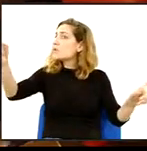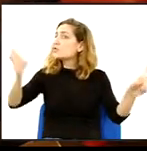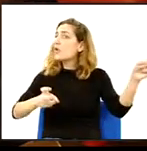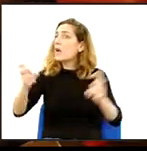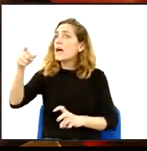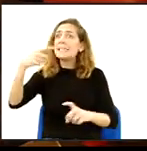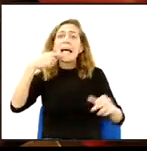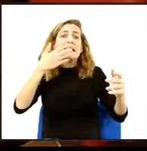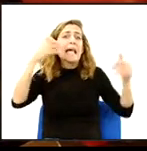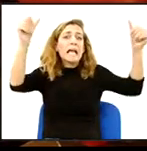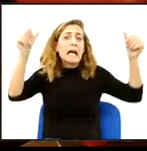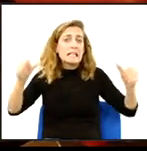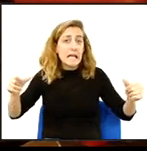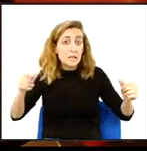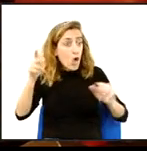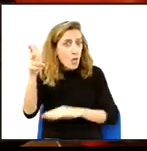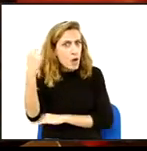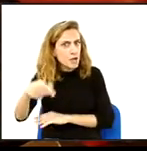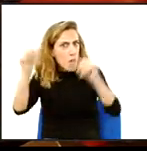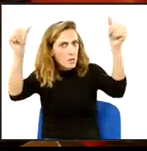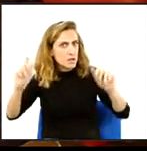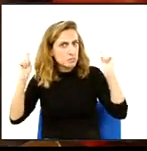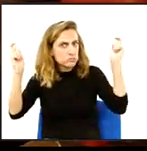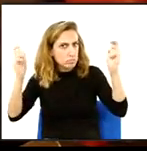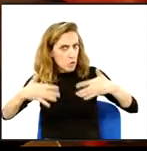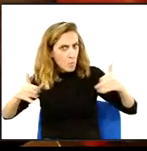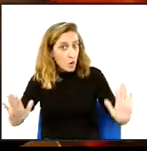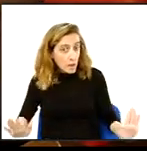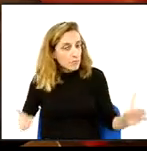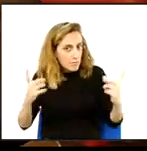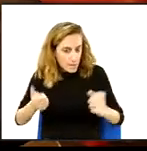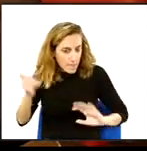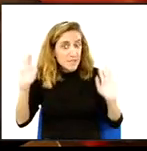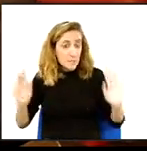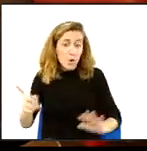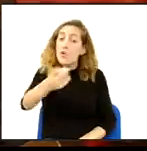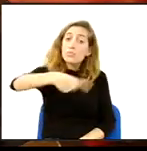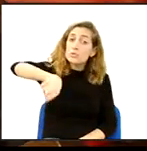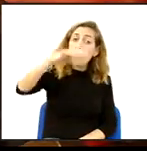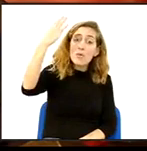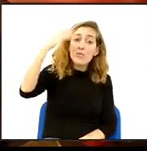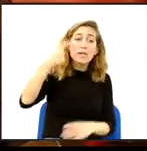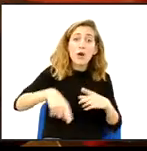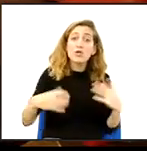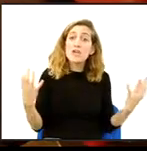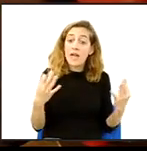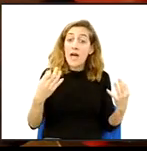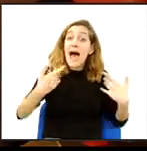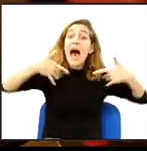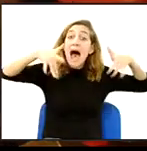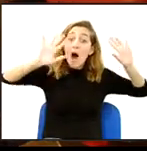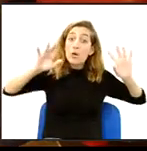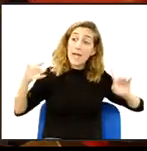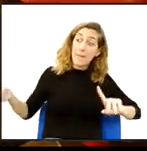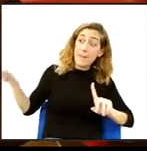exhibir uns cartells que estan amb el seu dret d'exhibir el que vulguin, faltaria més en vostès l'única cosa. Malgrat que per